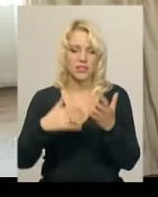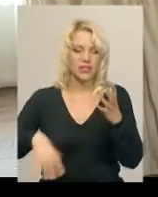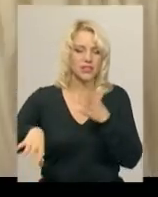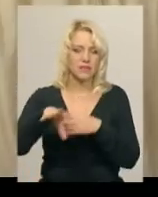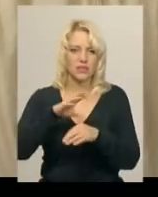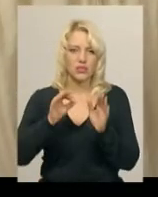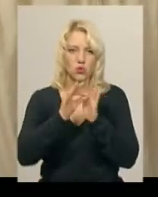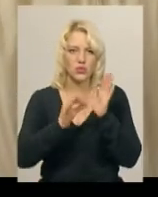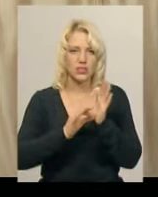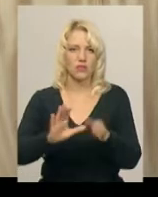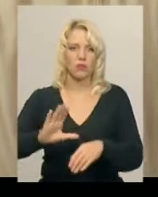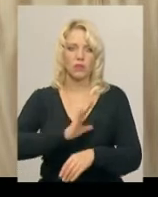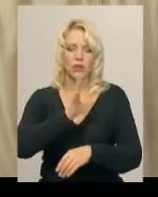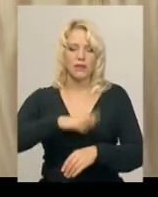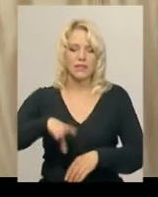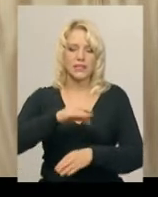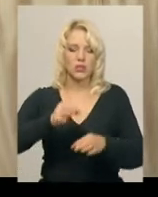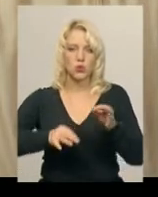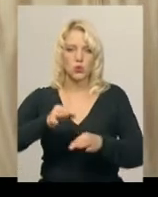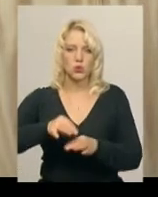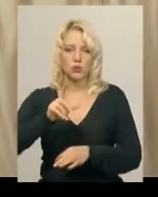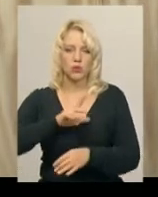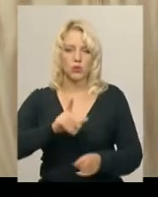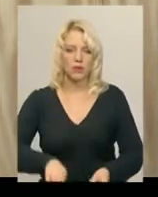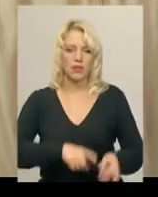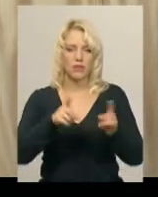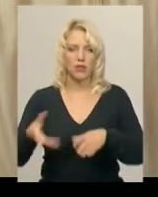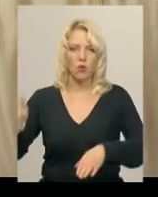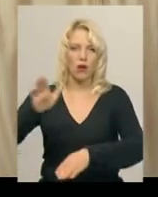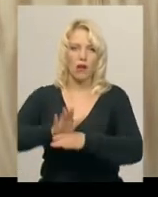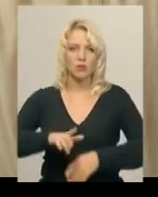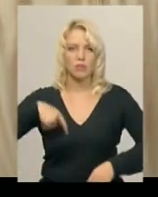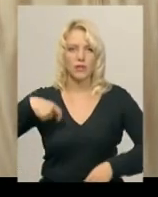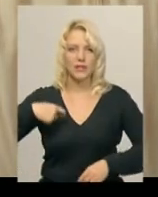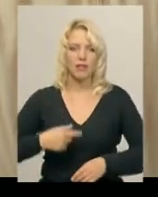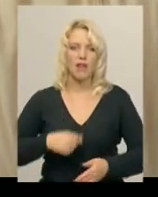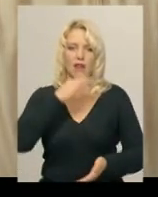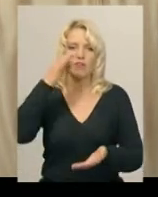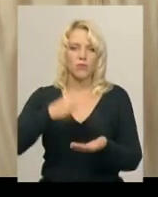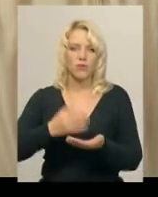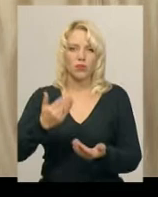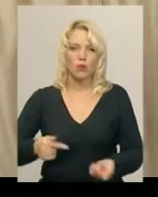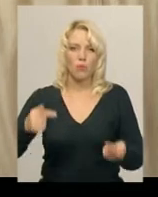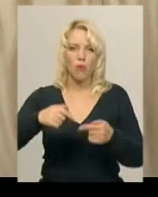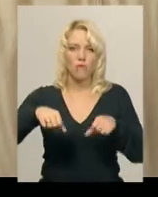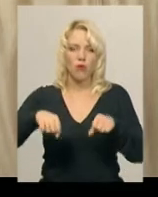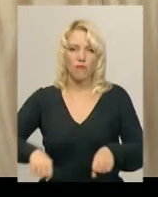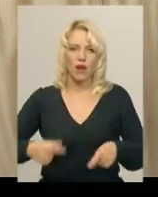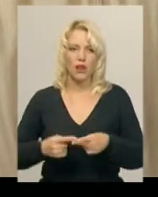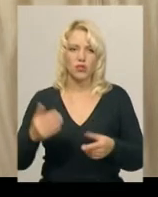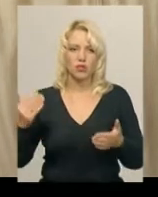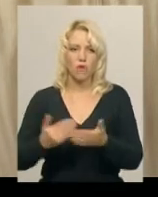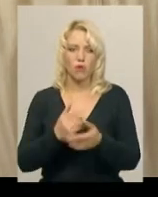оцінювання. Всі судді 100% були переведені указом президента відповідно до його повноважень в нову установу Хмельницький